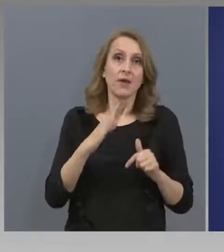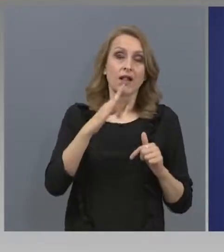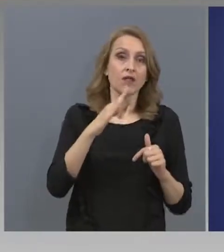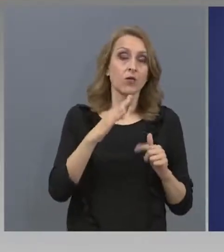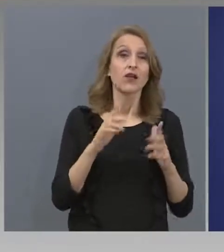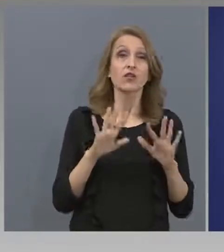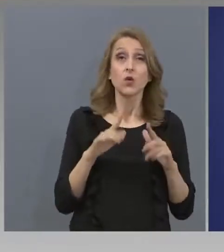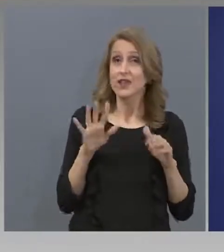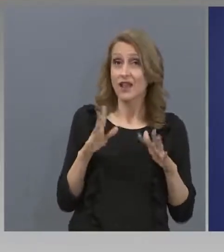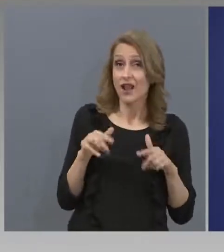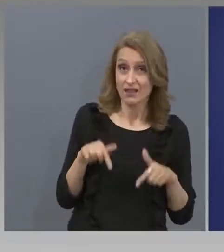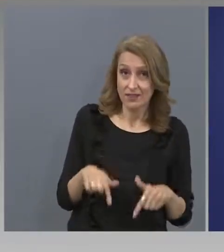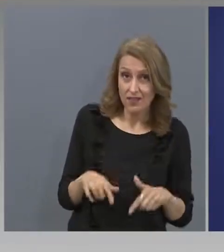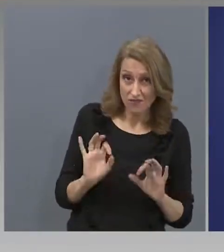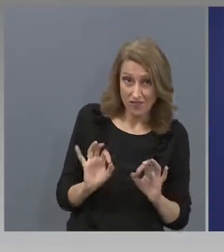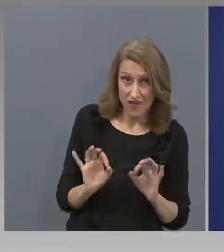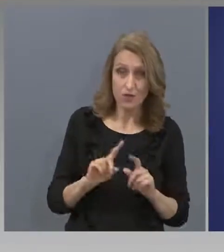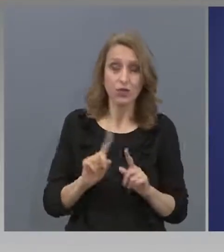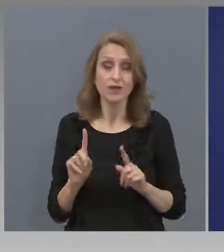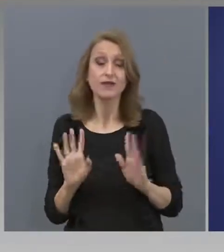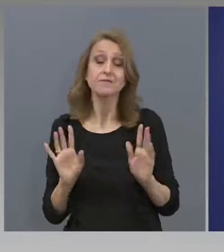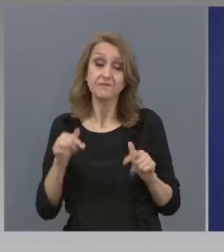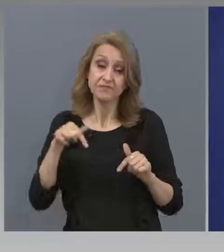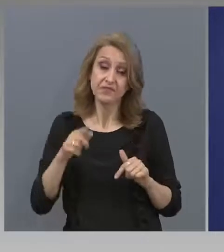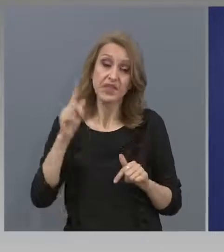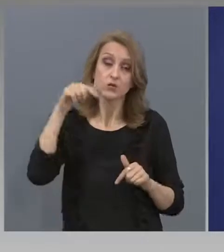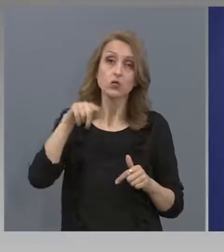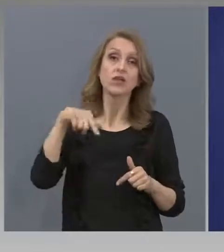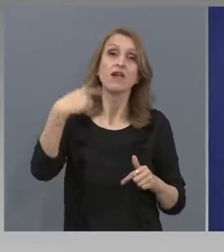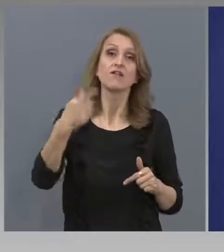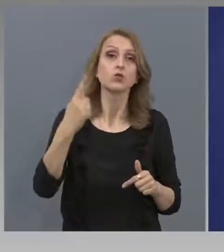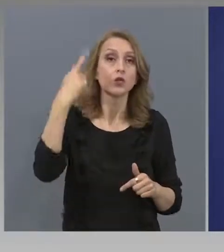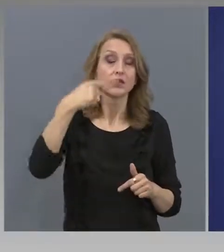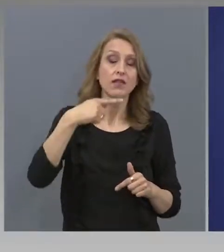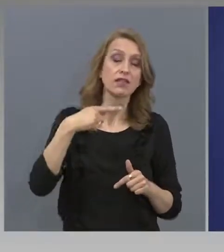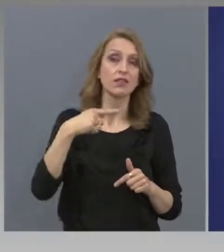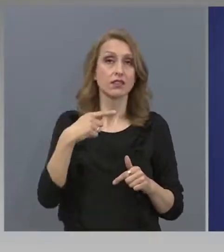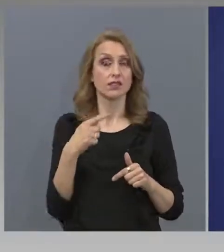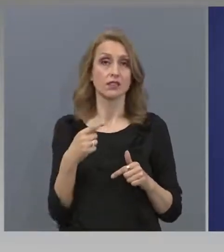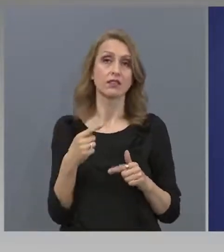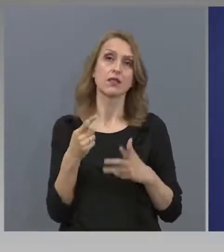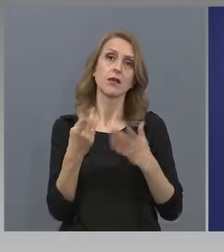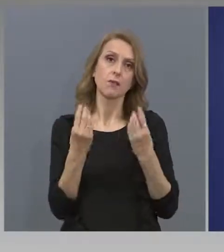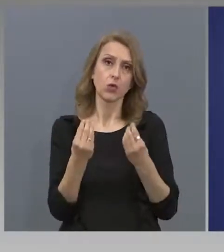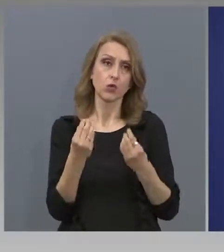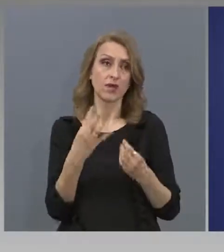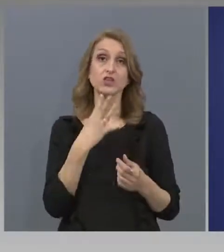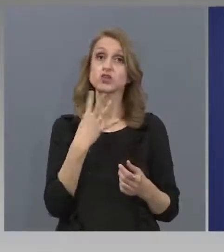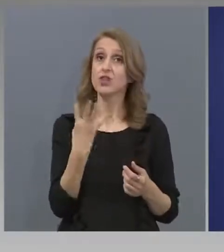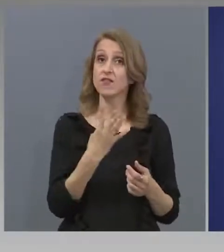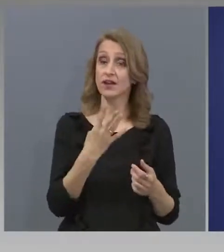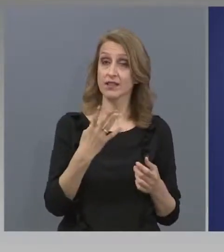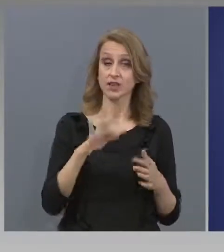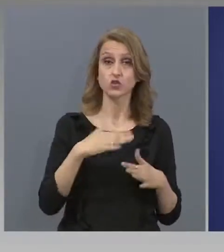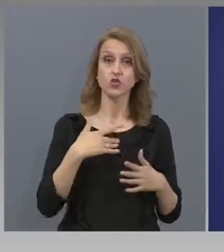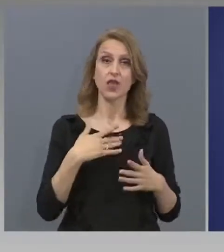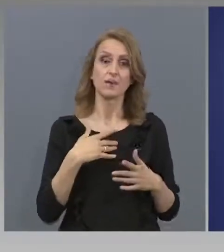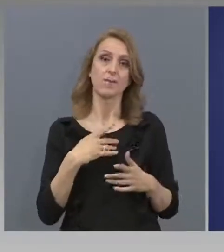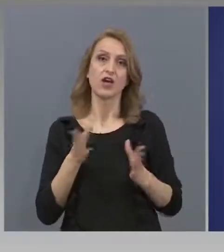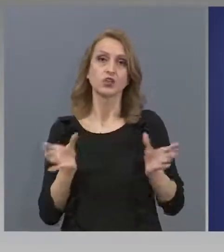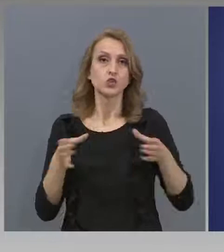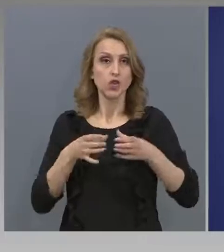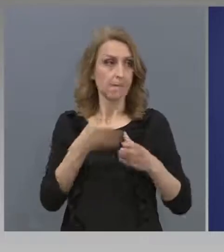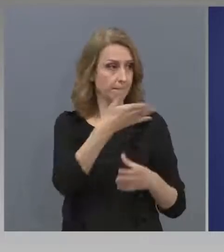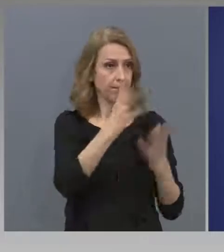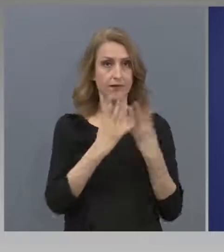може би днес и утре и в други ден ще стане ясно. Така че този въпрос е добре да го зададете през конференцията в четвъртък на штаба, която доколкото знам ще